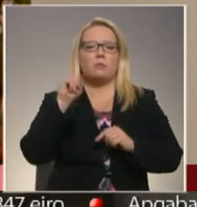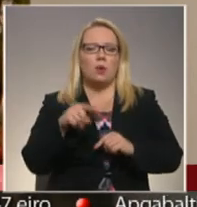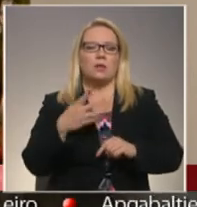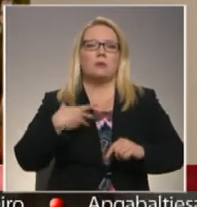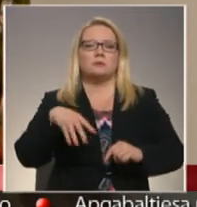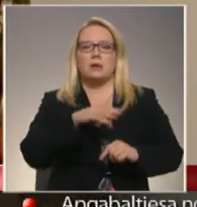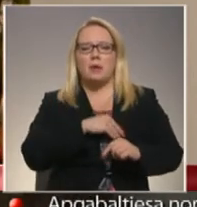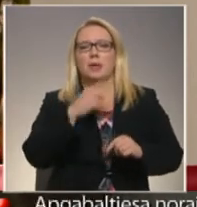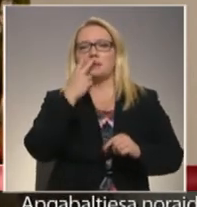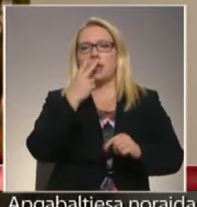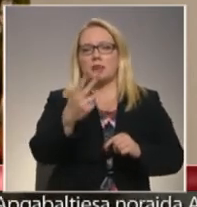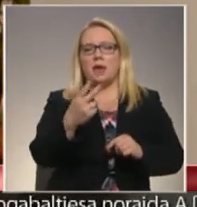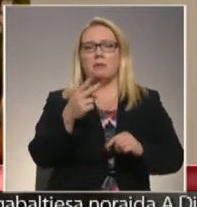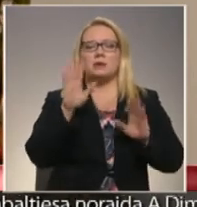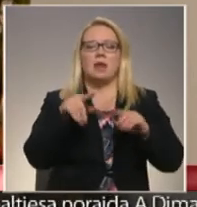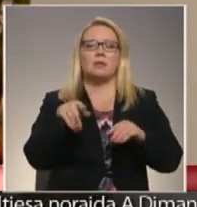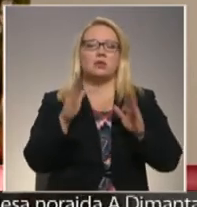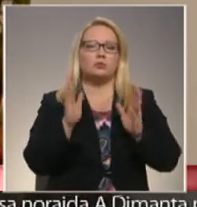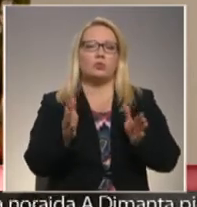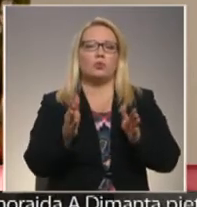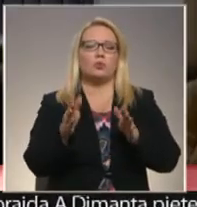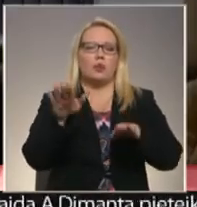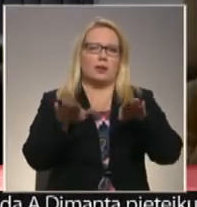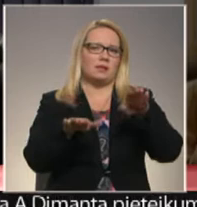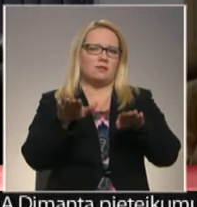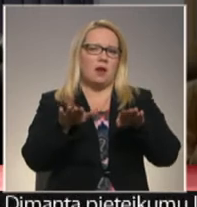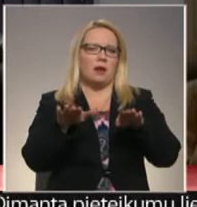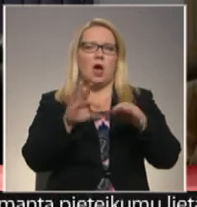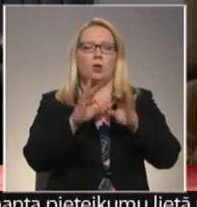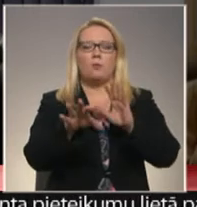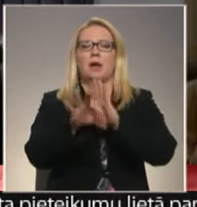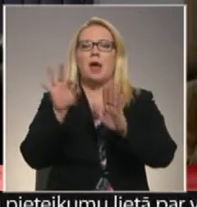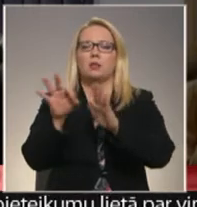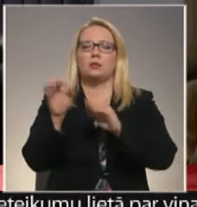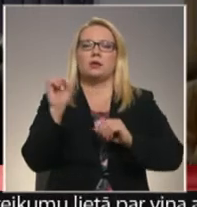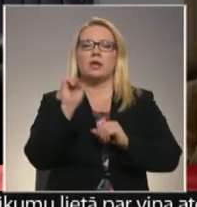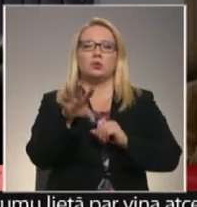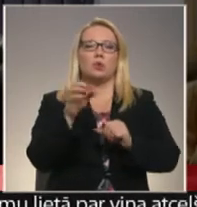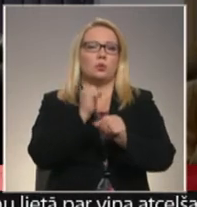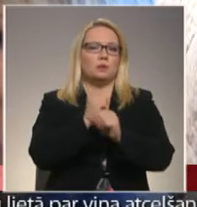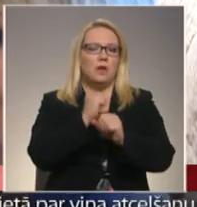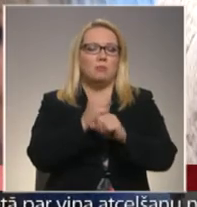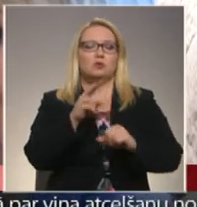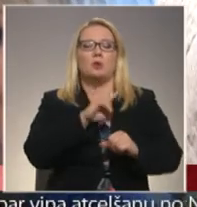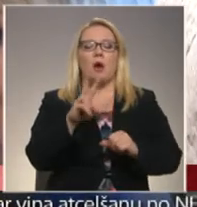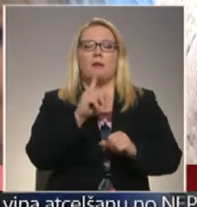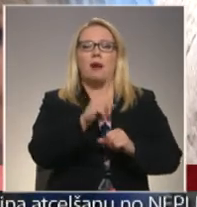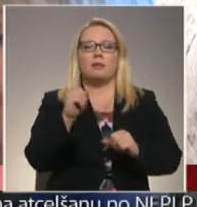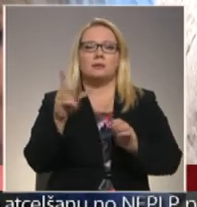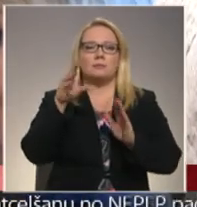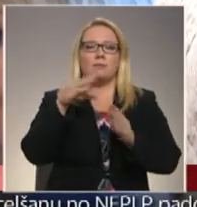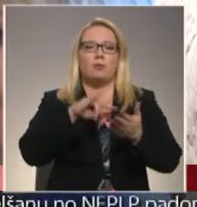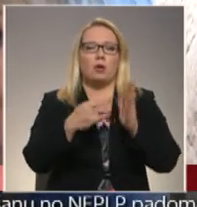skatījāmies, lai tas būtu tā līdzsvarā. Rūpīgi atlasot iesūtītos darbus, no katras projektā iesaistītās